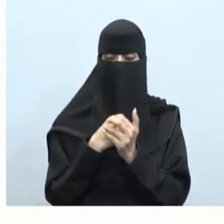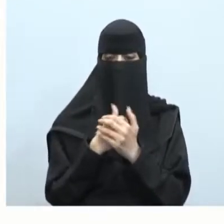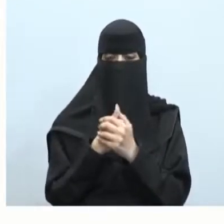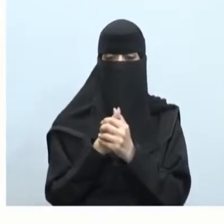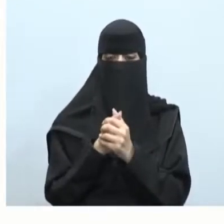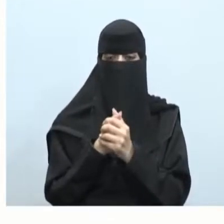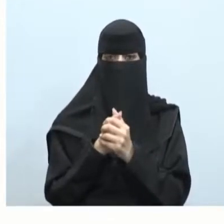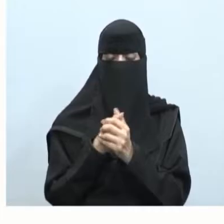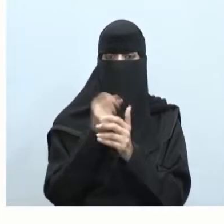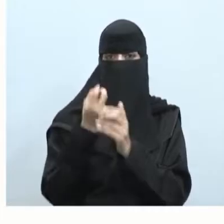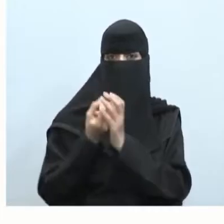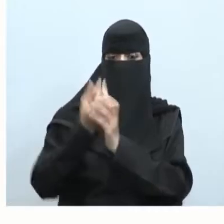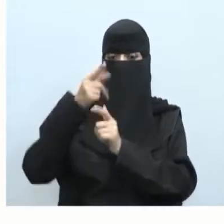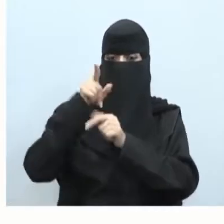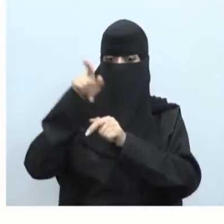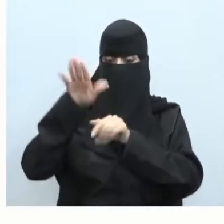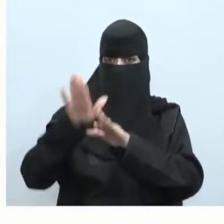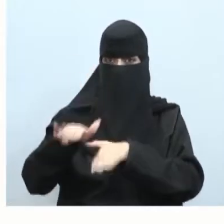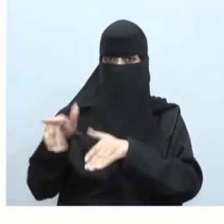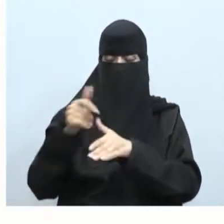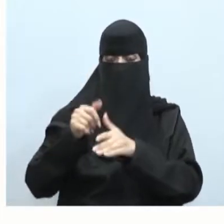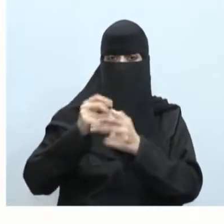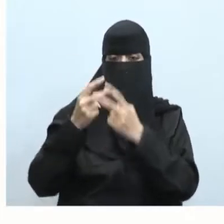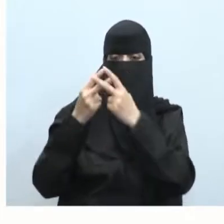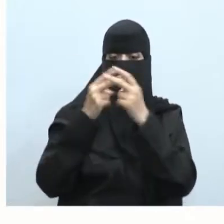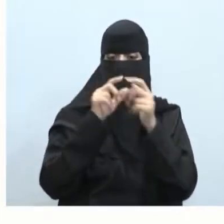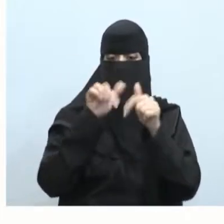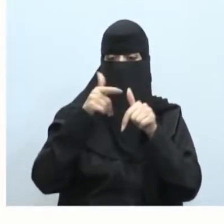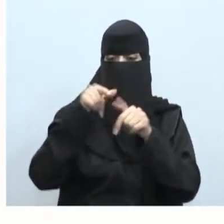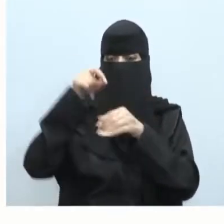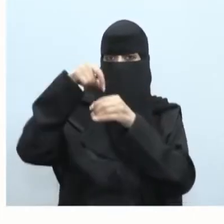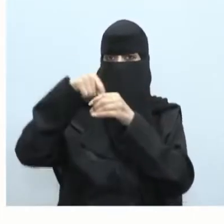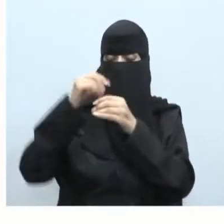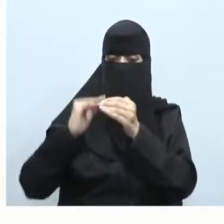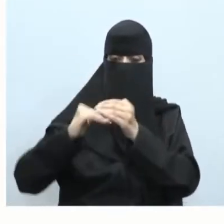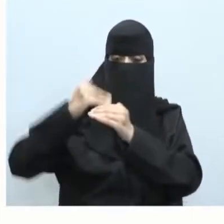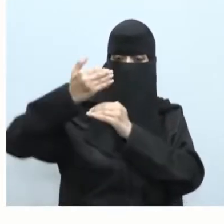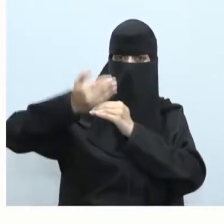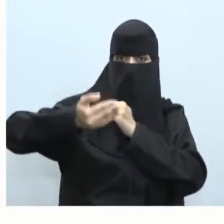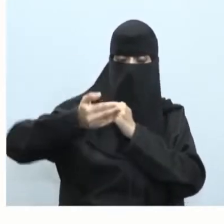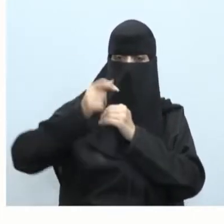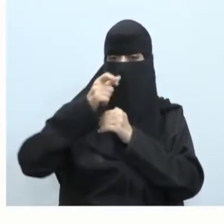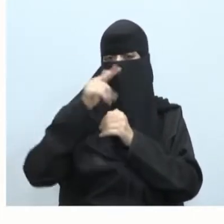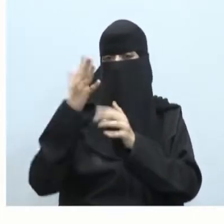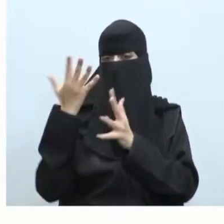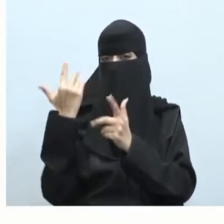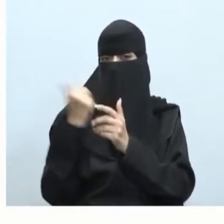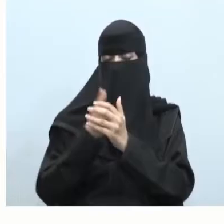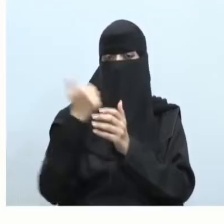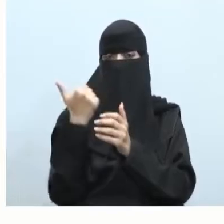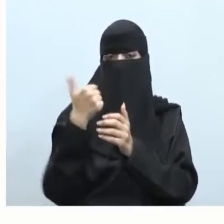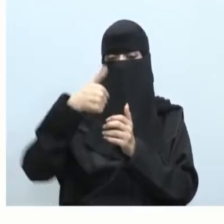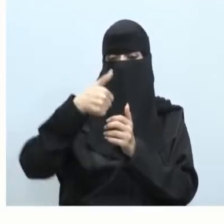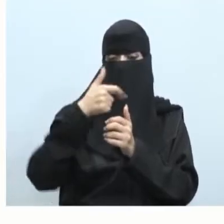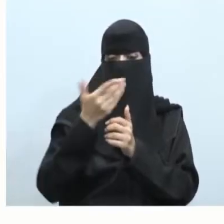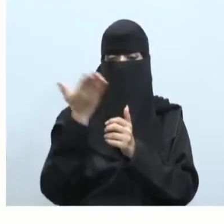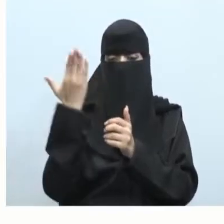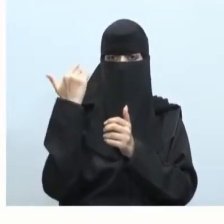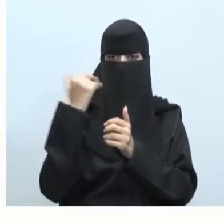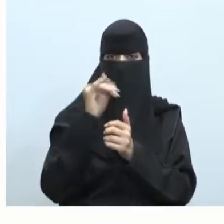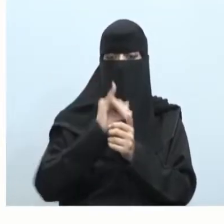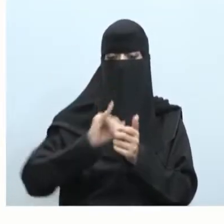اكتشفت هذه الأجرام أبناء وبنات الطلاب في مطلع الستينات